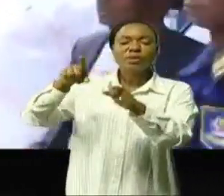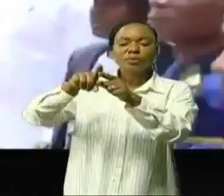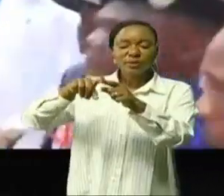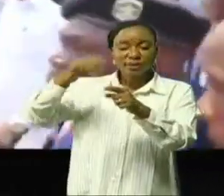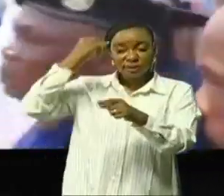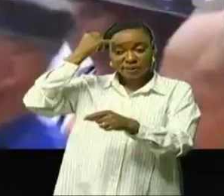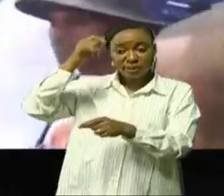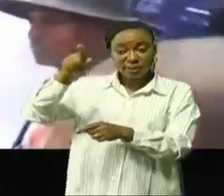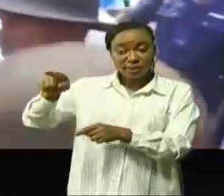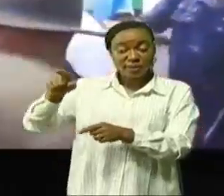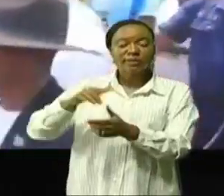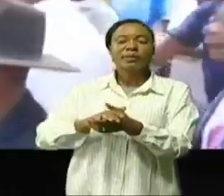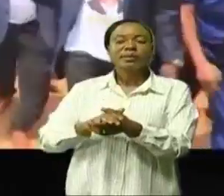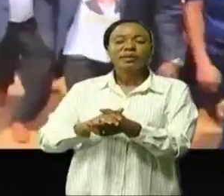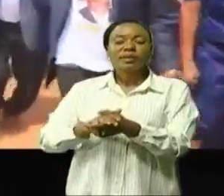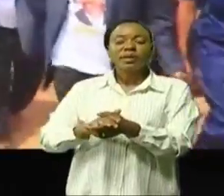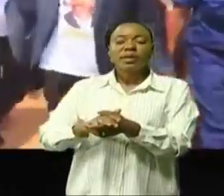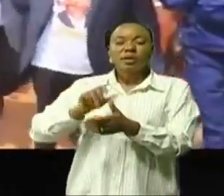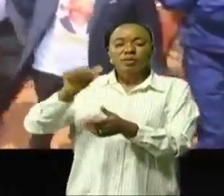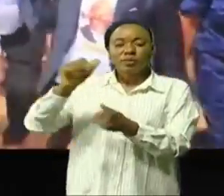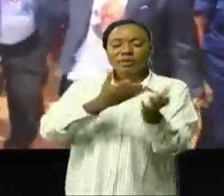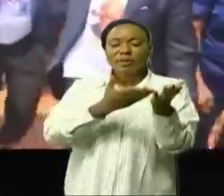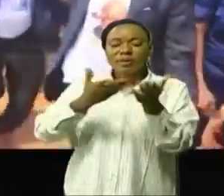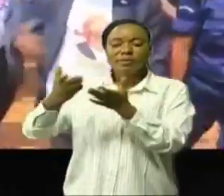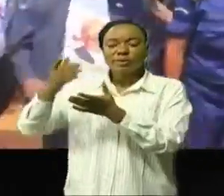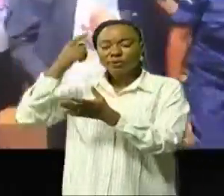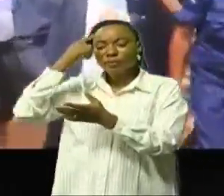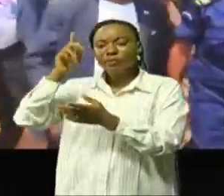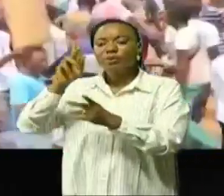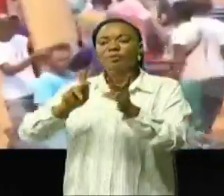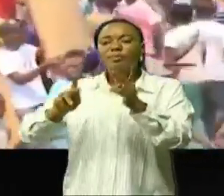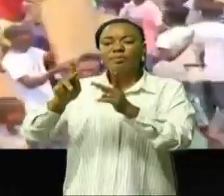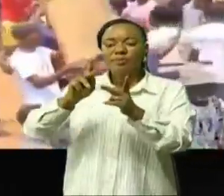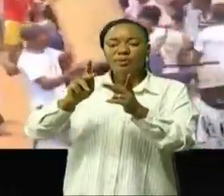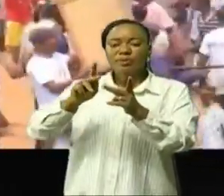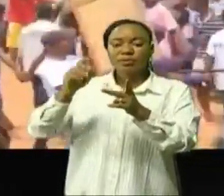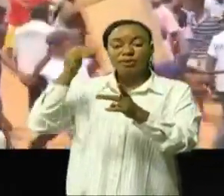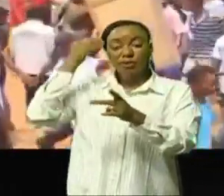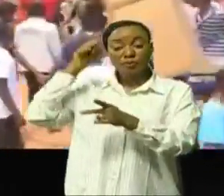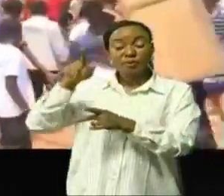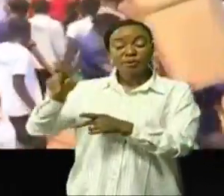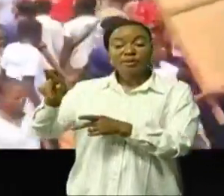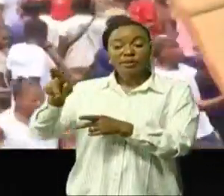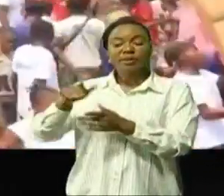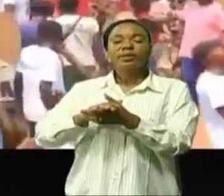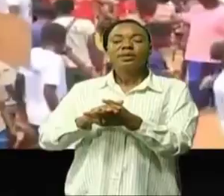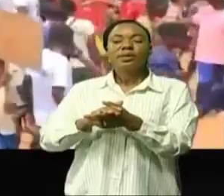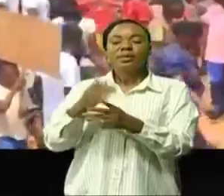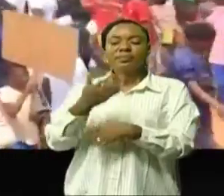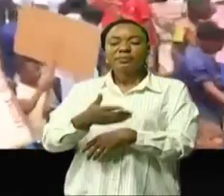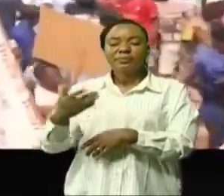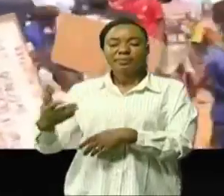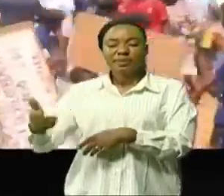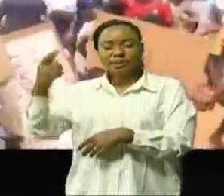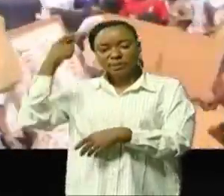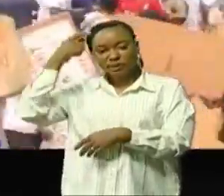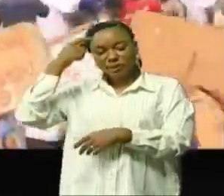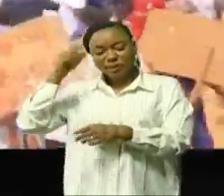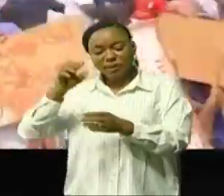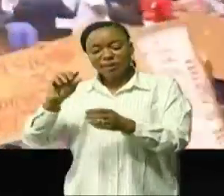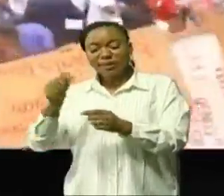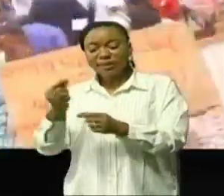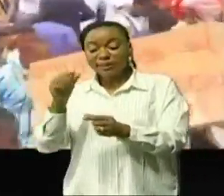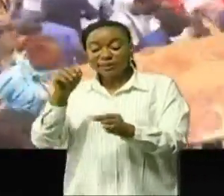que Félix Bossekota a apporté pour la population des Bohende et des villes environnantes les matériels oratoires et les sémences